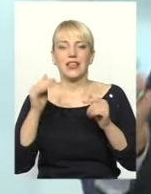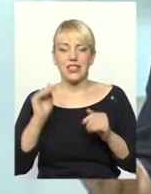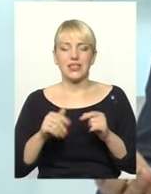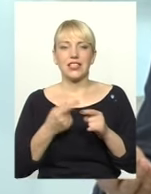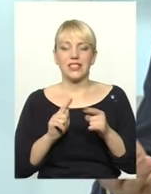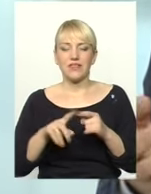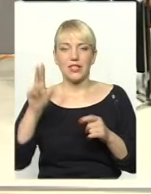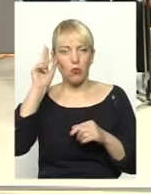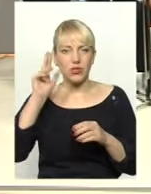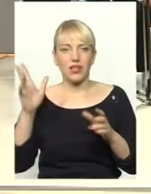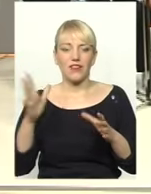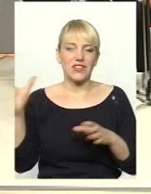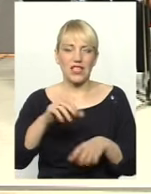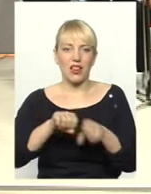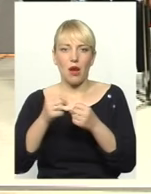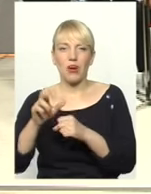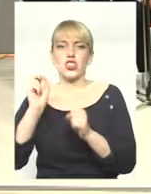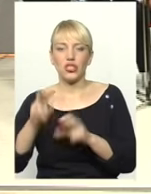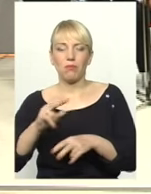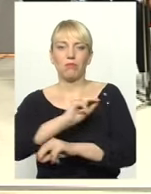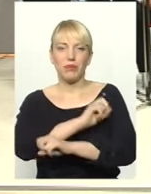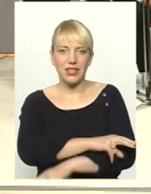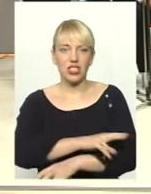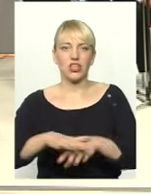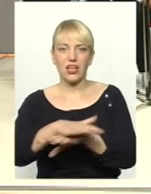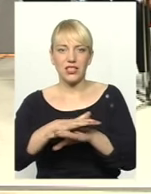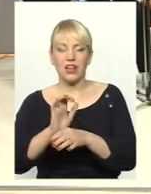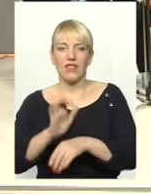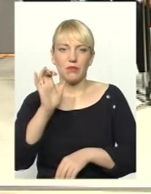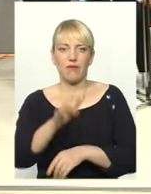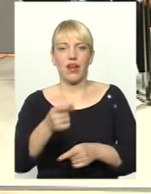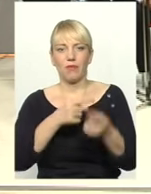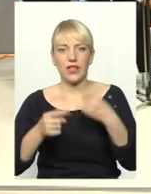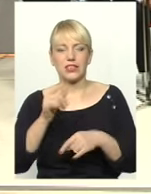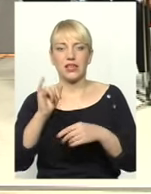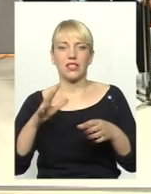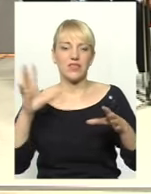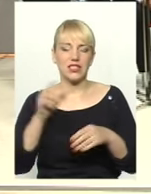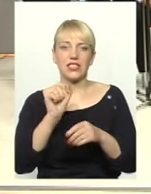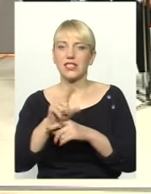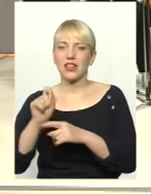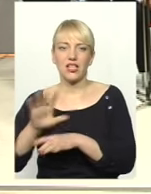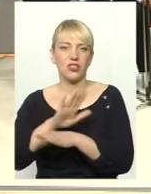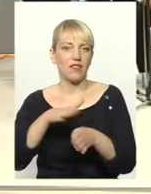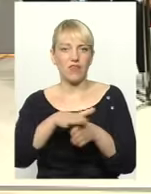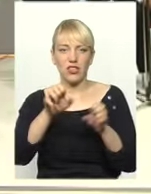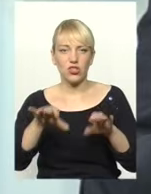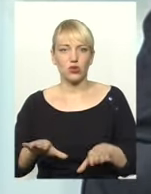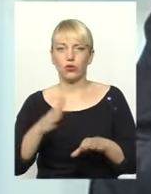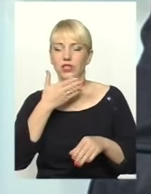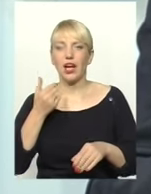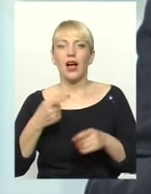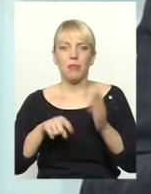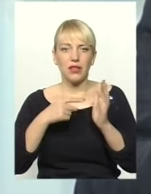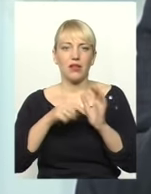які все ламають. Тому що, чим бідніше населення, відправляємо назад, далі задачі не вирішуються. Питання може